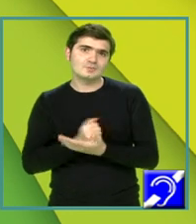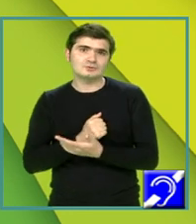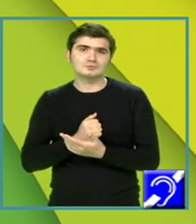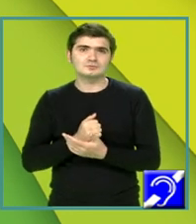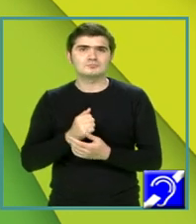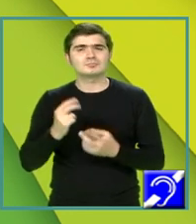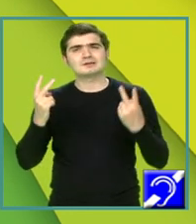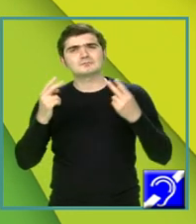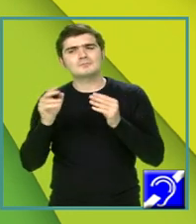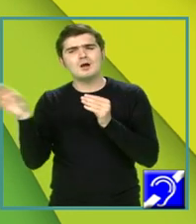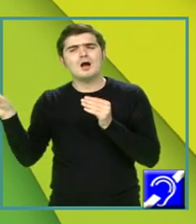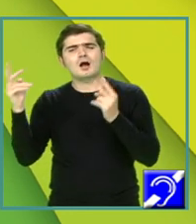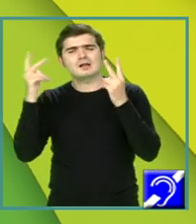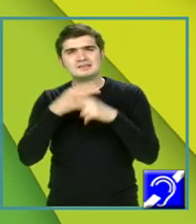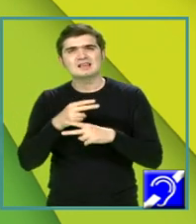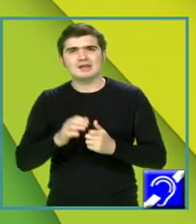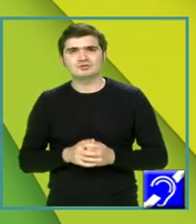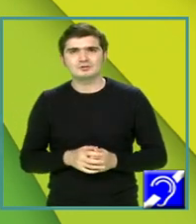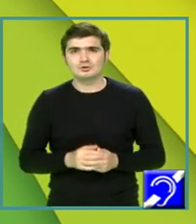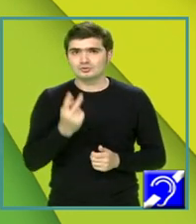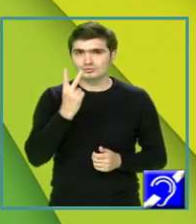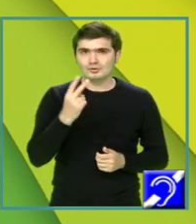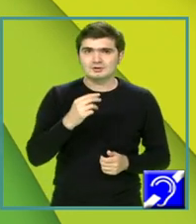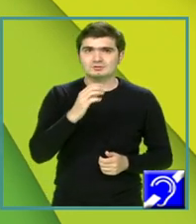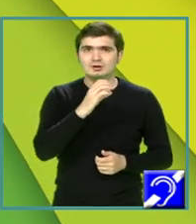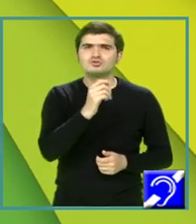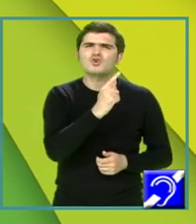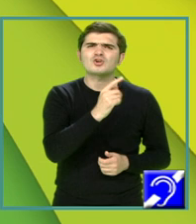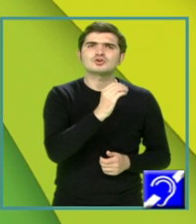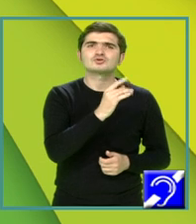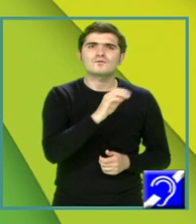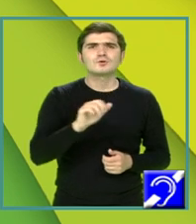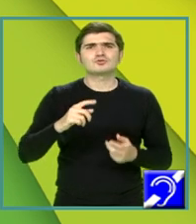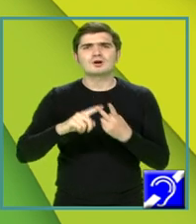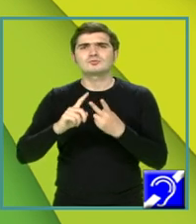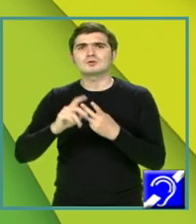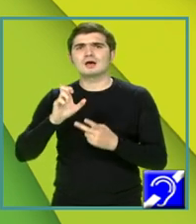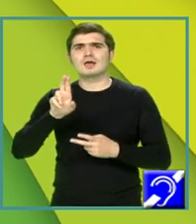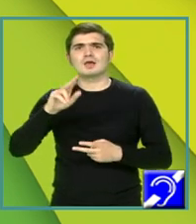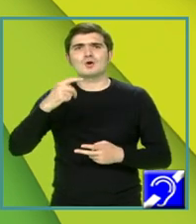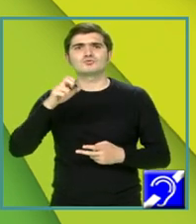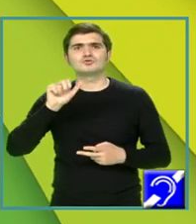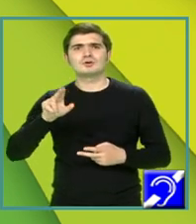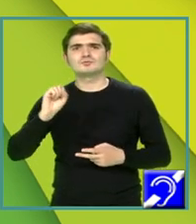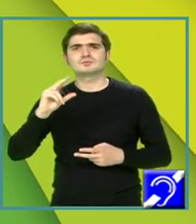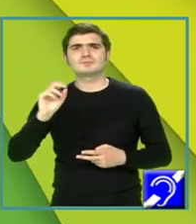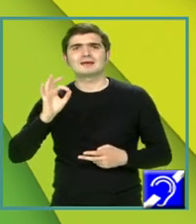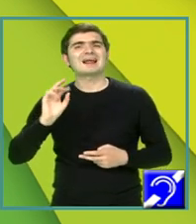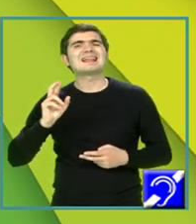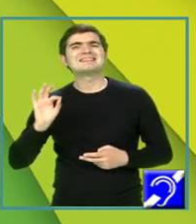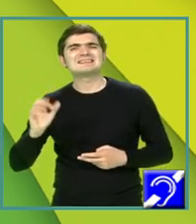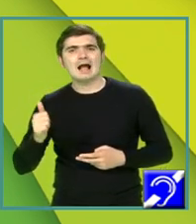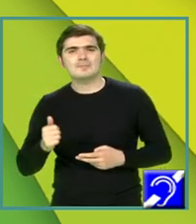deducție. Deci, cei doi conferențiari sunt George Sofronie și Eugeniu Speranția. Și aici, punctajul este